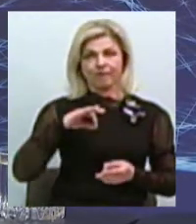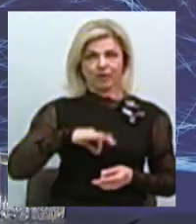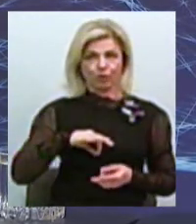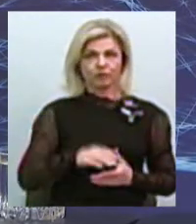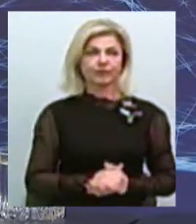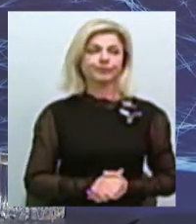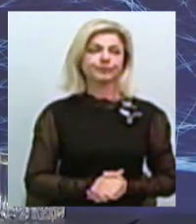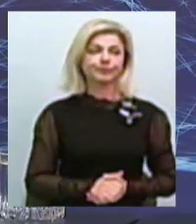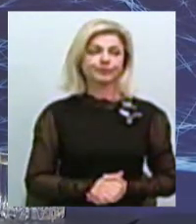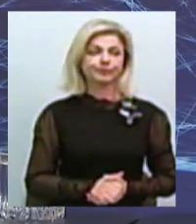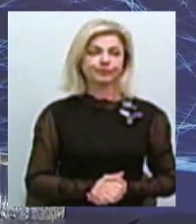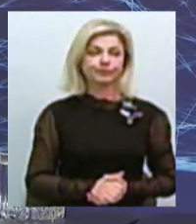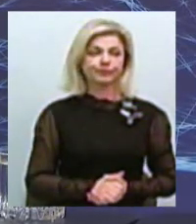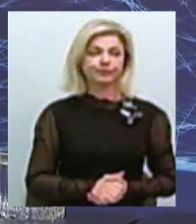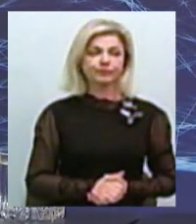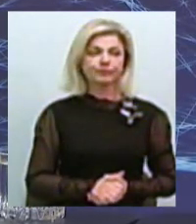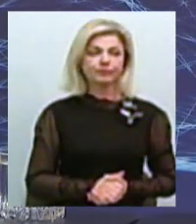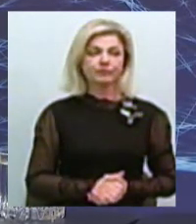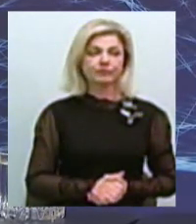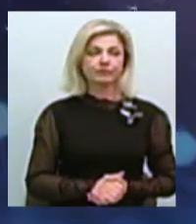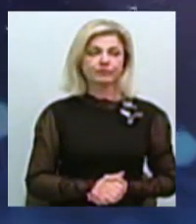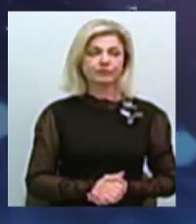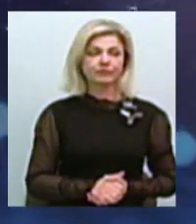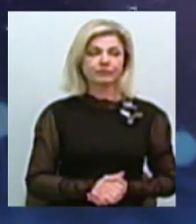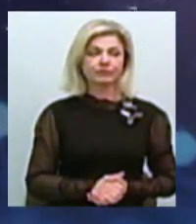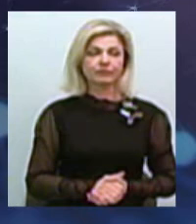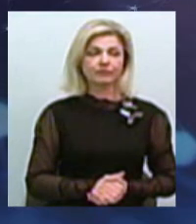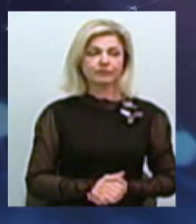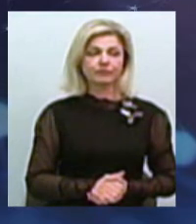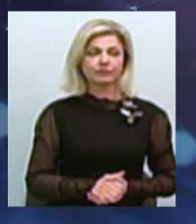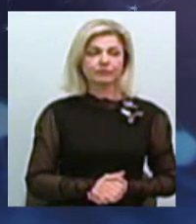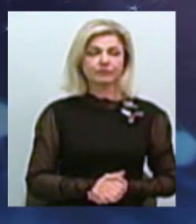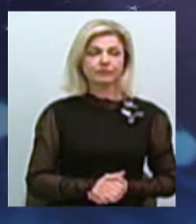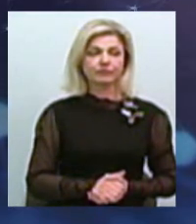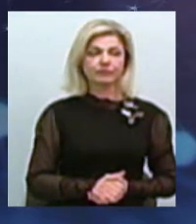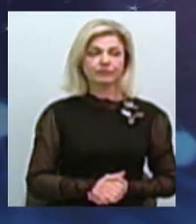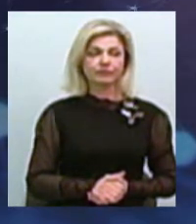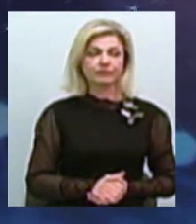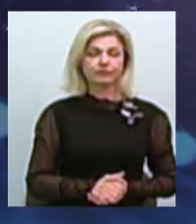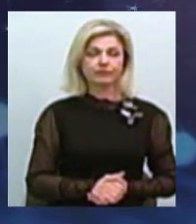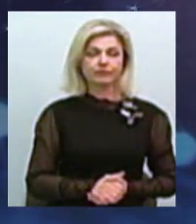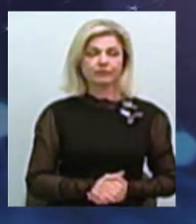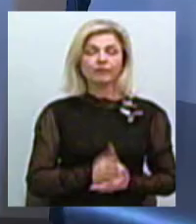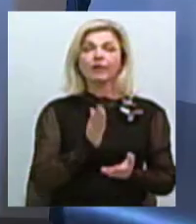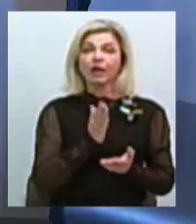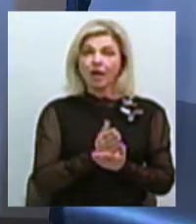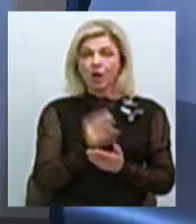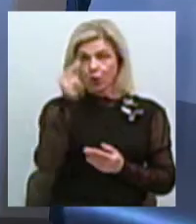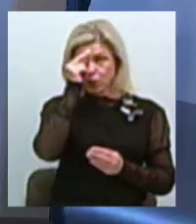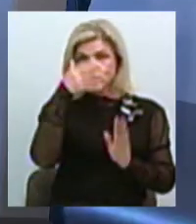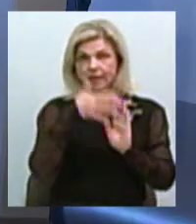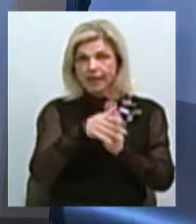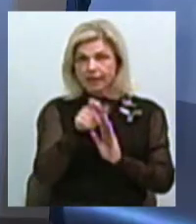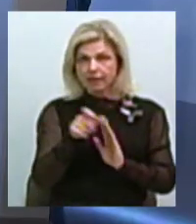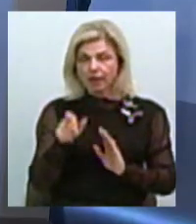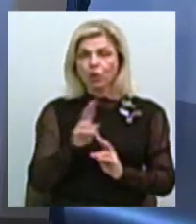Йдеться саме про козацький танок, так? Так, звичайно. Про бої гладіаторів складно? Хоча, знаєте, є дослідники, які вивчають